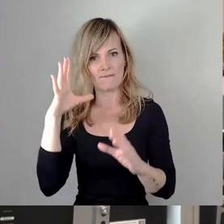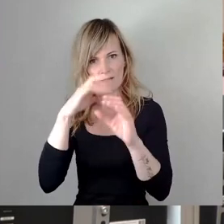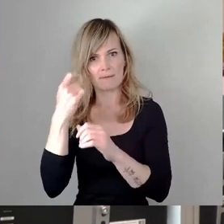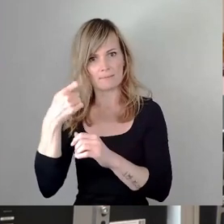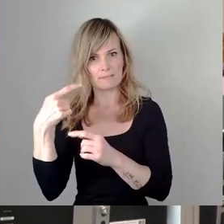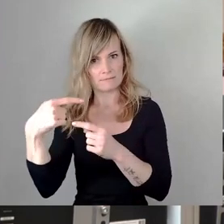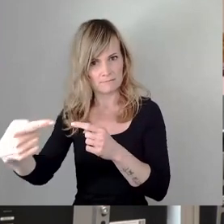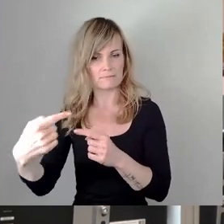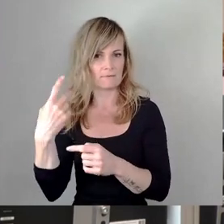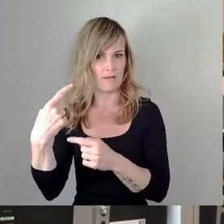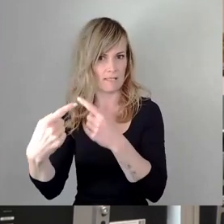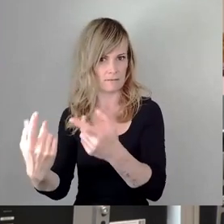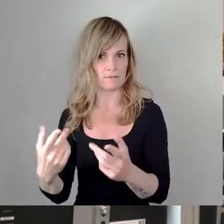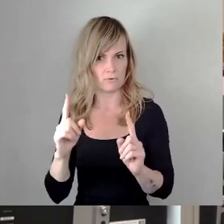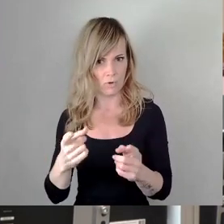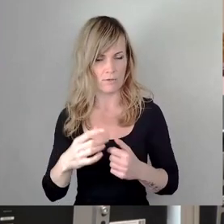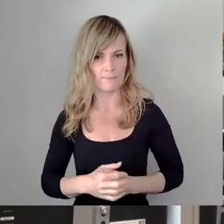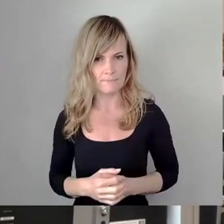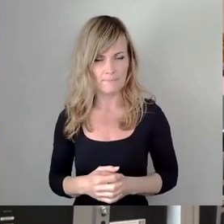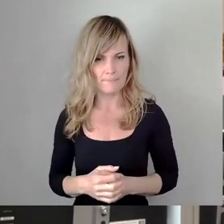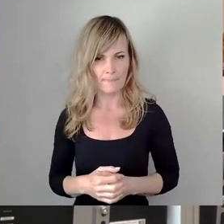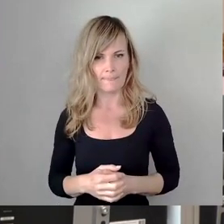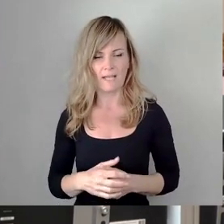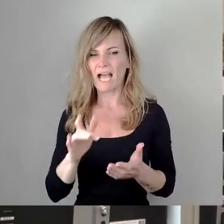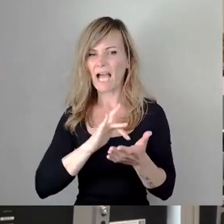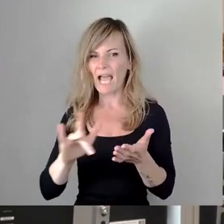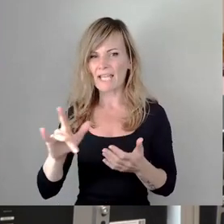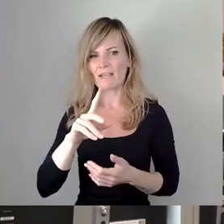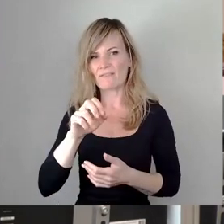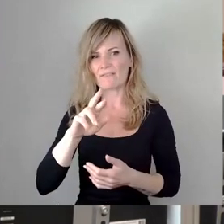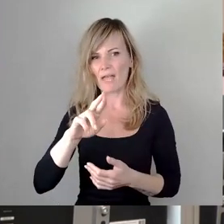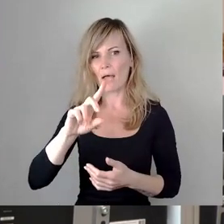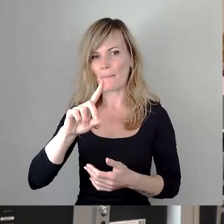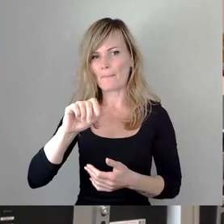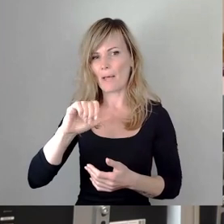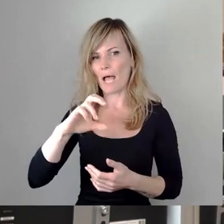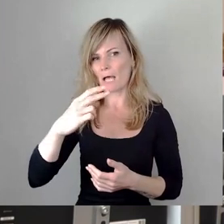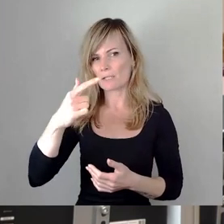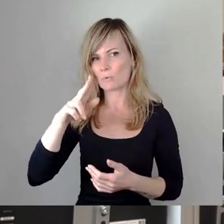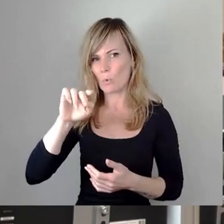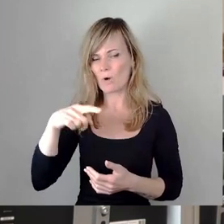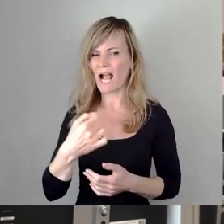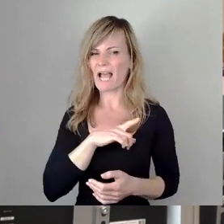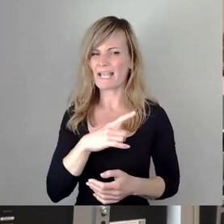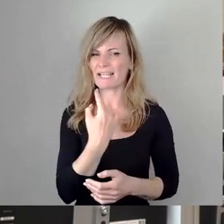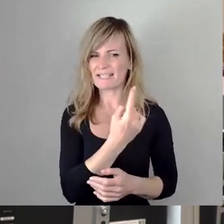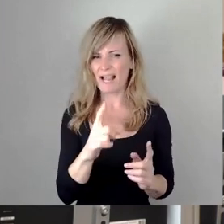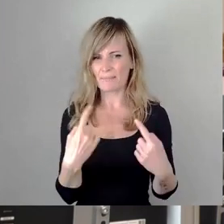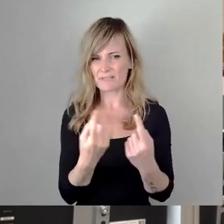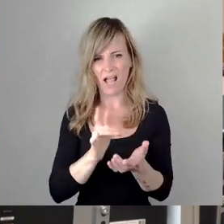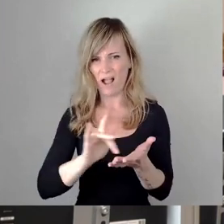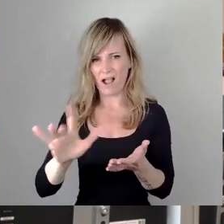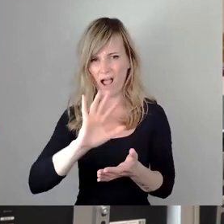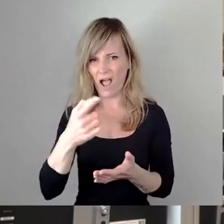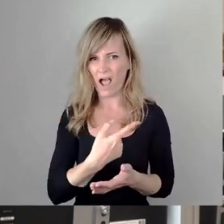durchgeführt werden und eine reine Verpachtung würde dazu führen, dass der Pächter grundsätzlich alles mit diesem Grundstück machen könnte. Es müssen nicht unbedingt die